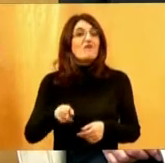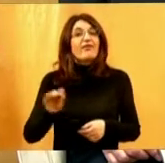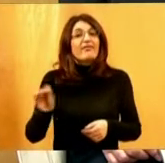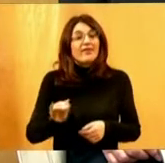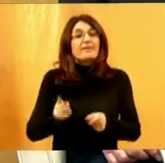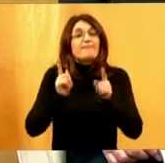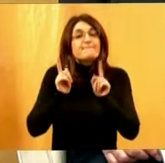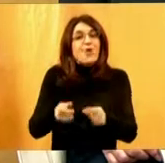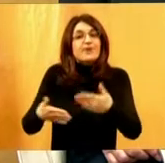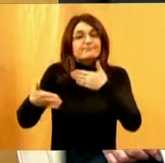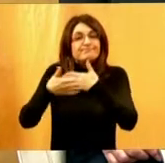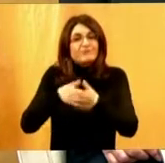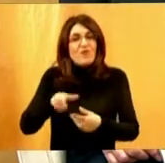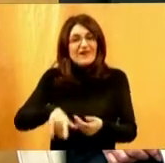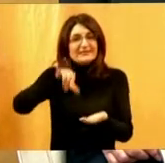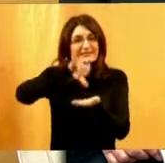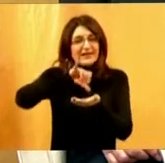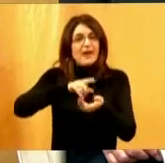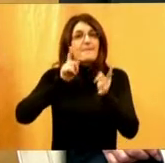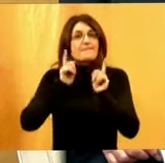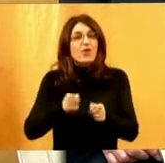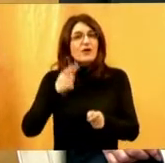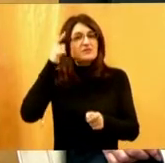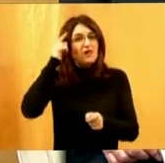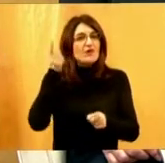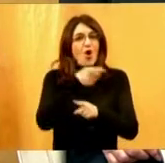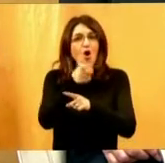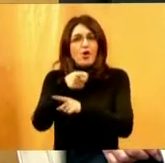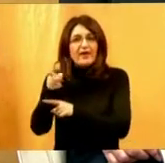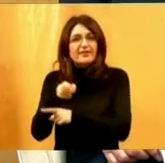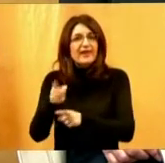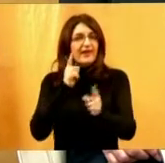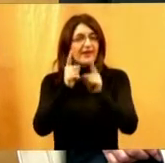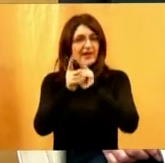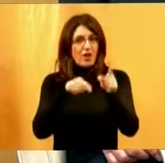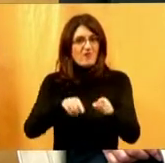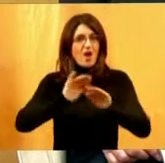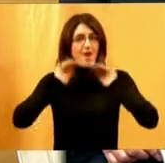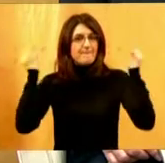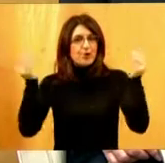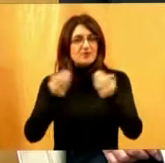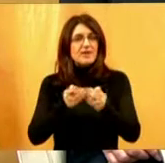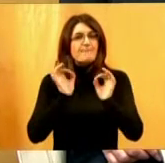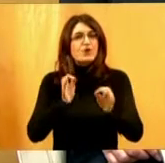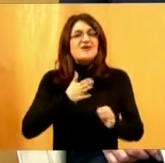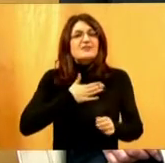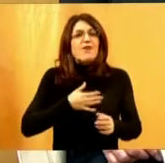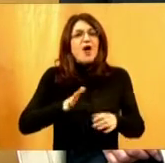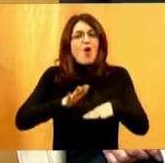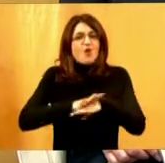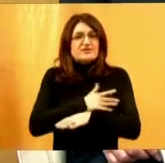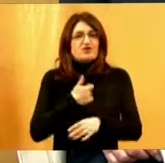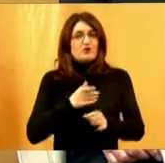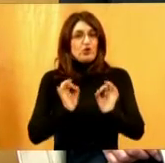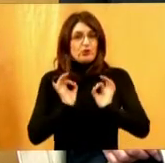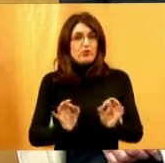prilagoditi toj sredini. Mora se naučiti i orijentirati i kretati u tom prostoru. Mora se dobro osjećati prije svega